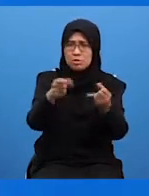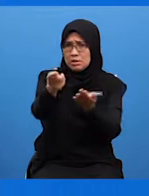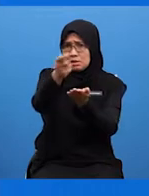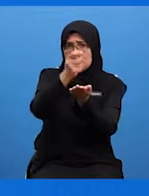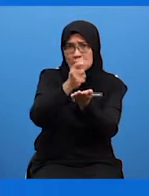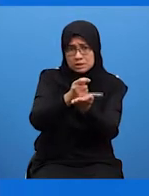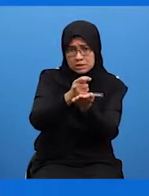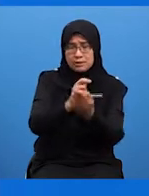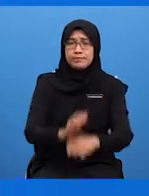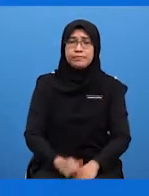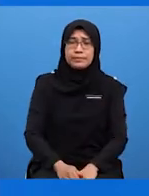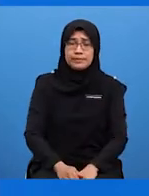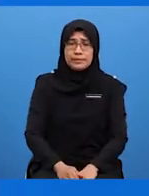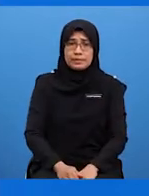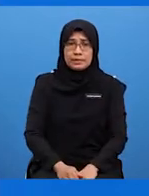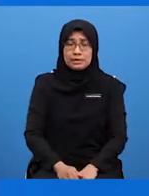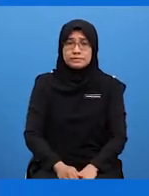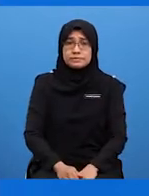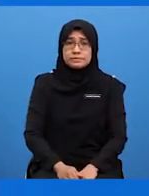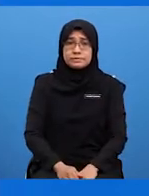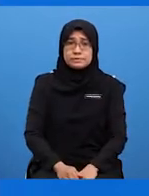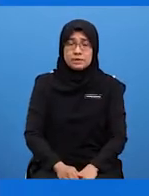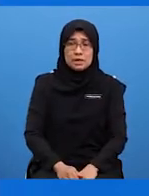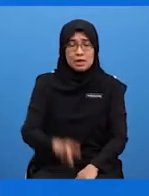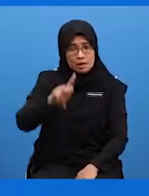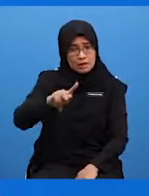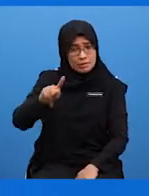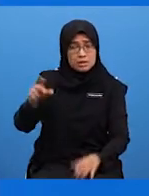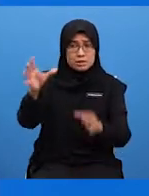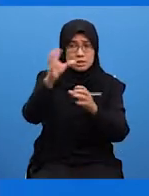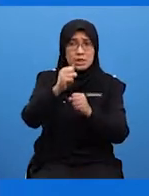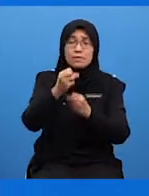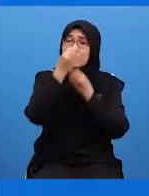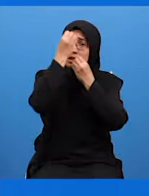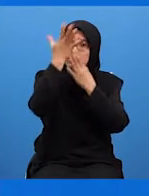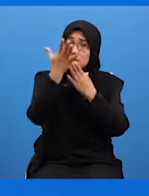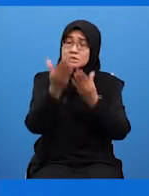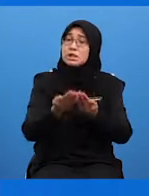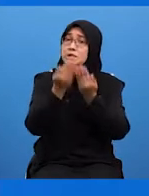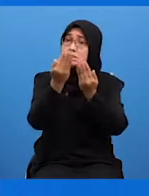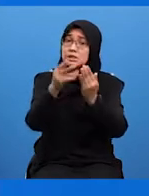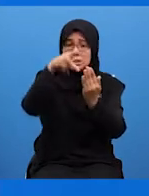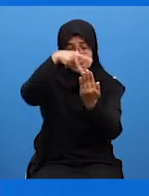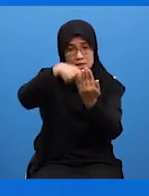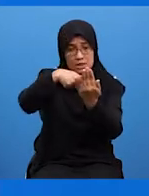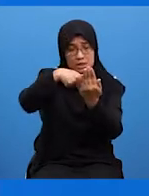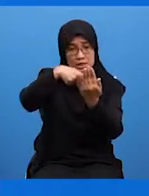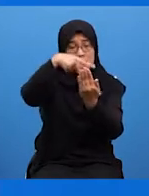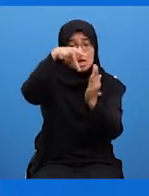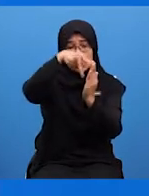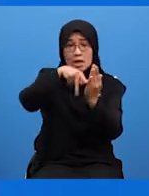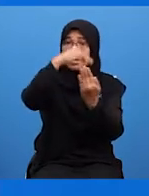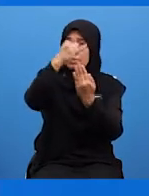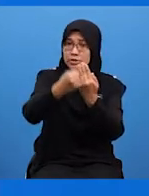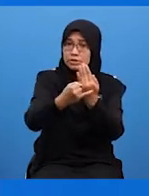pernyataan kepentingan projek dan keaslian Pelajar dapat menjelaskan cadangan projek dan kepentingan perikaan